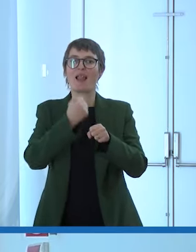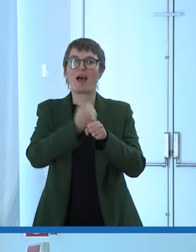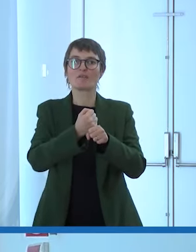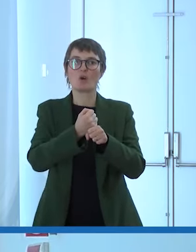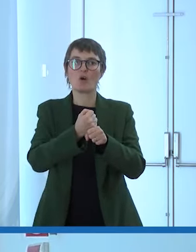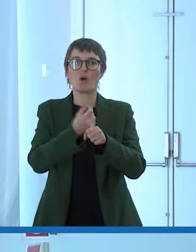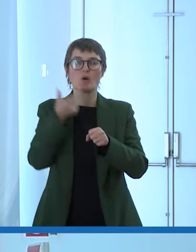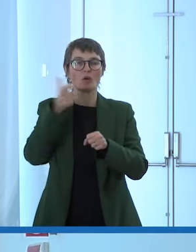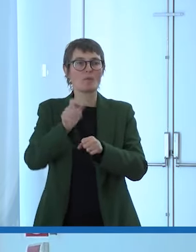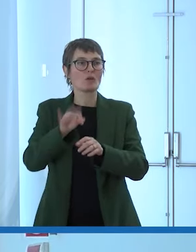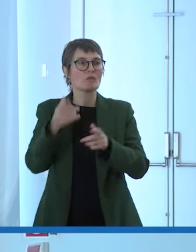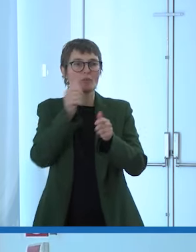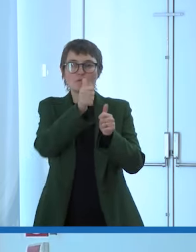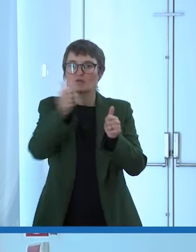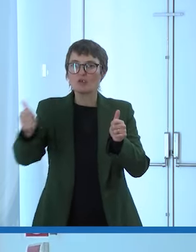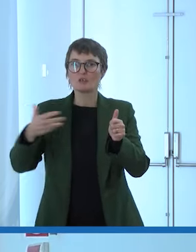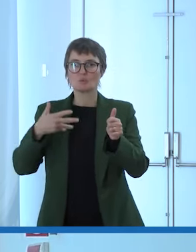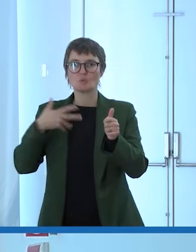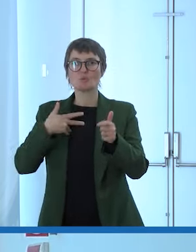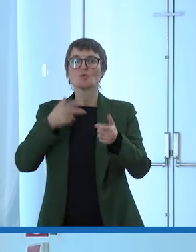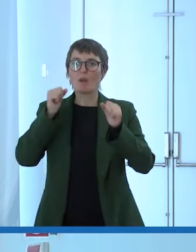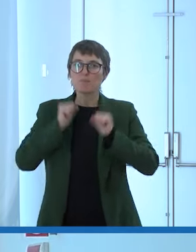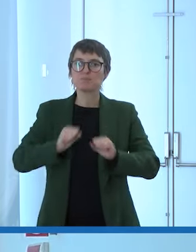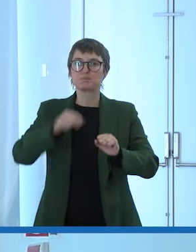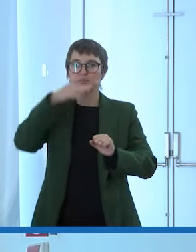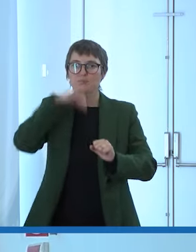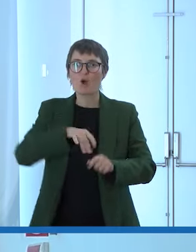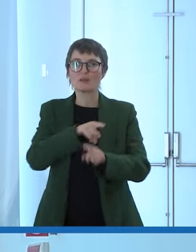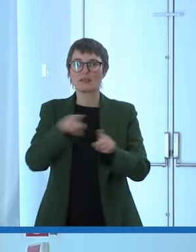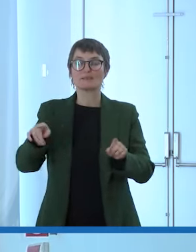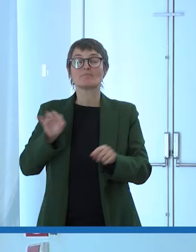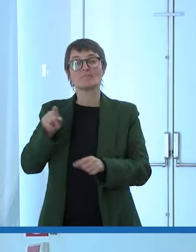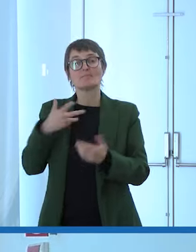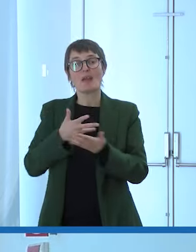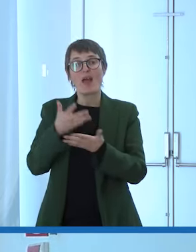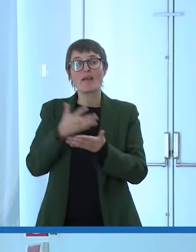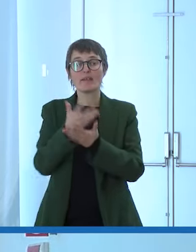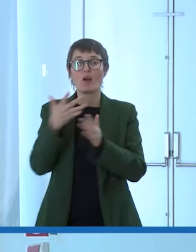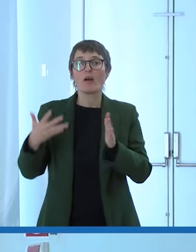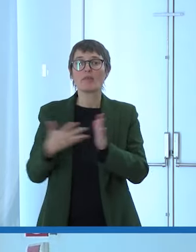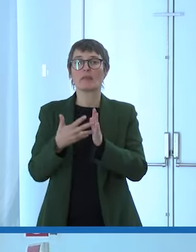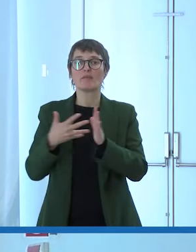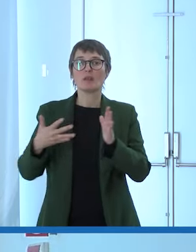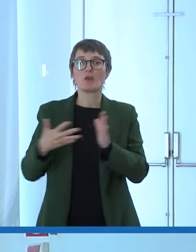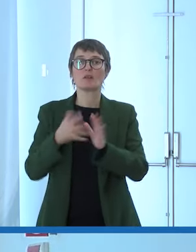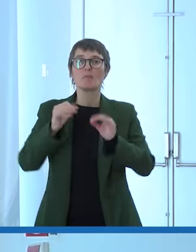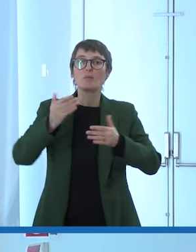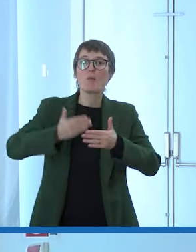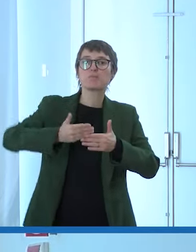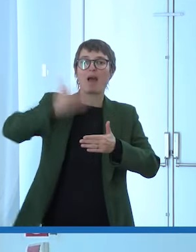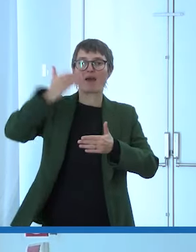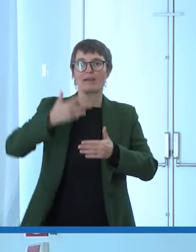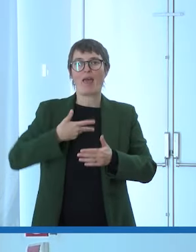ciascuno e racconta delle barriere che possono presentarsi nella realtà di tutti i giorni suggerendo un